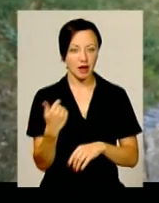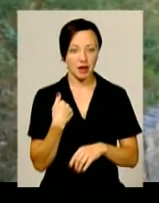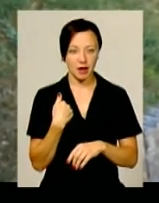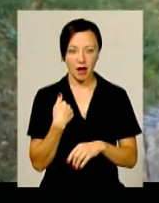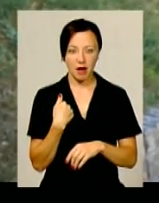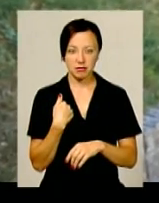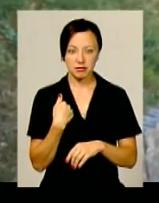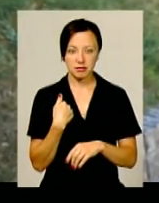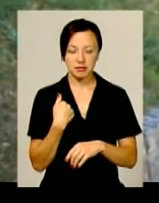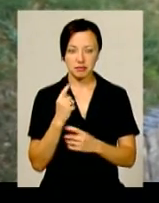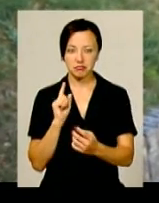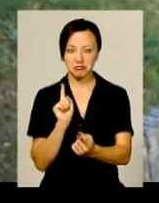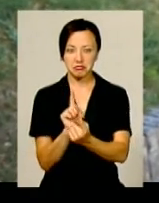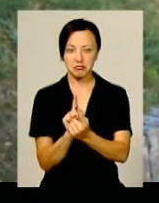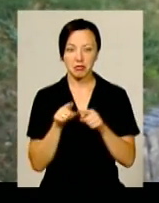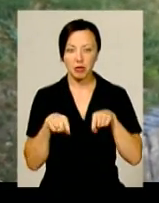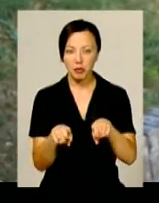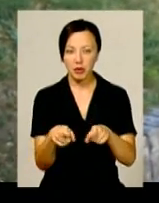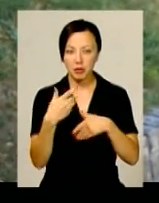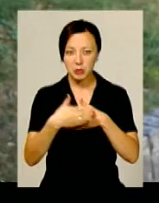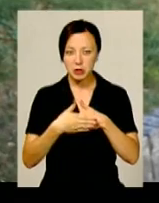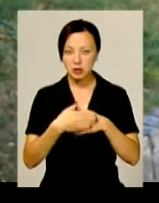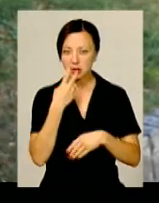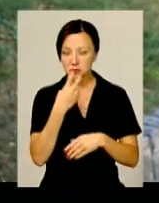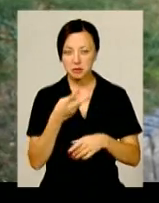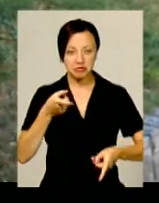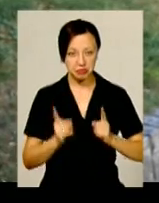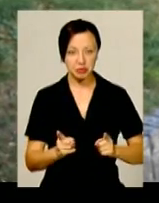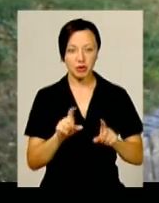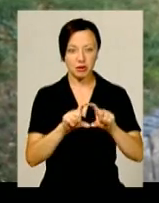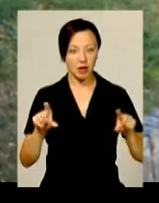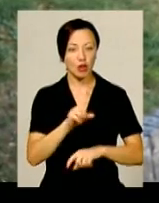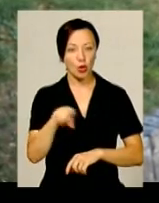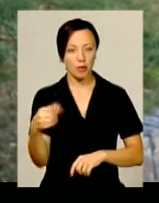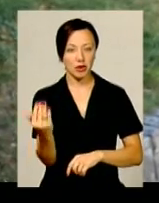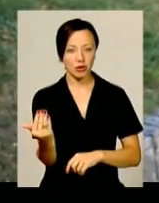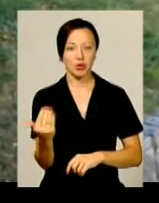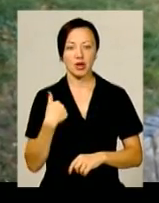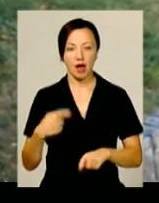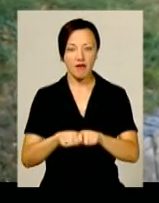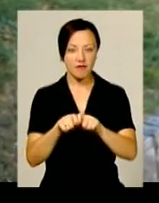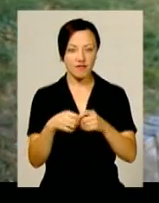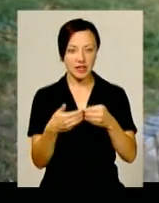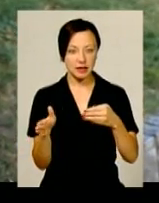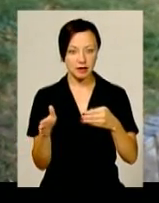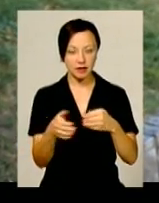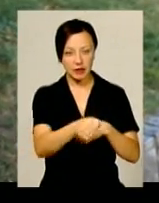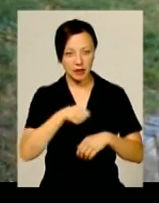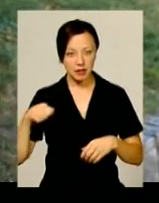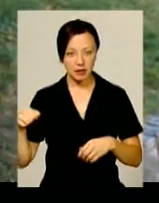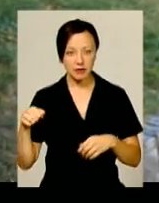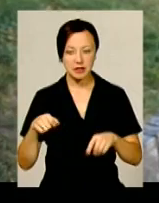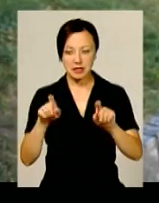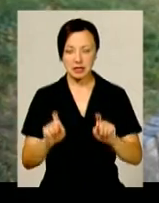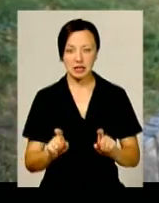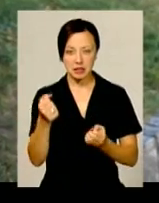підійшов, підбіг поближче, дивлюся справді його номера, все. Я відкрив двері, сидить